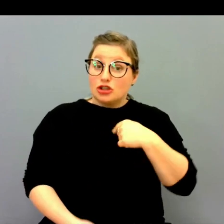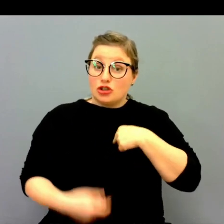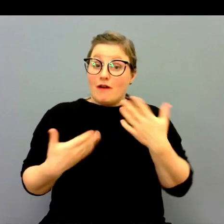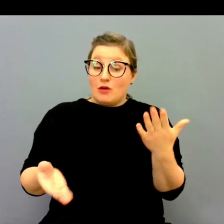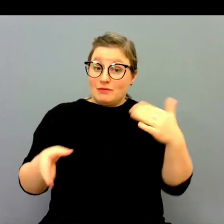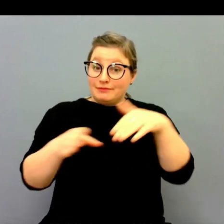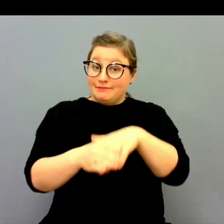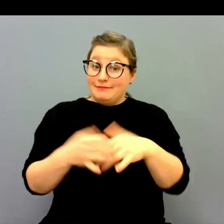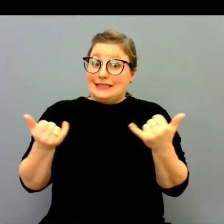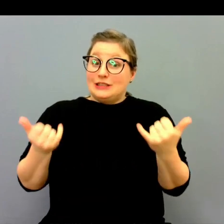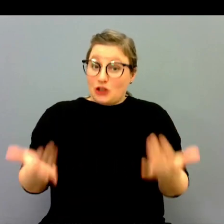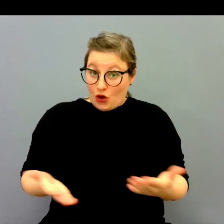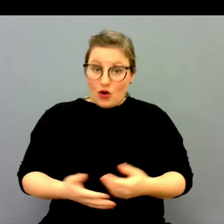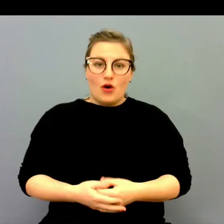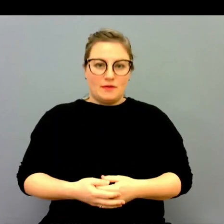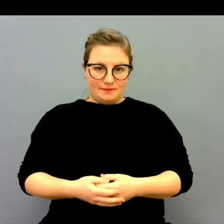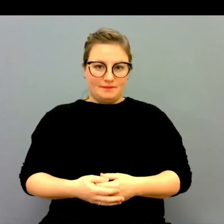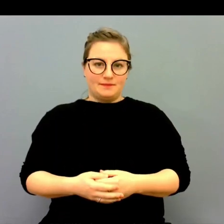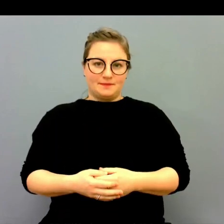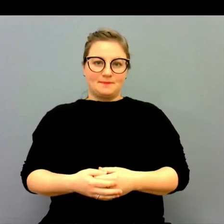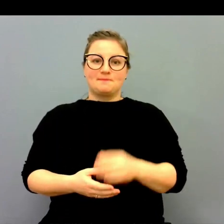att jag får vara med här idag.